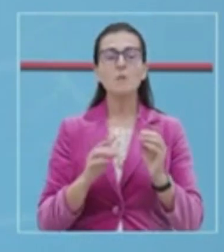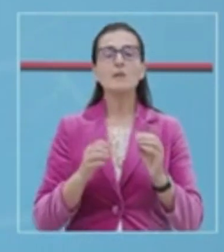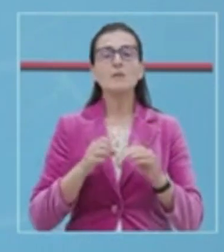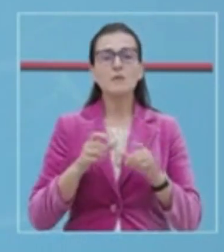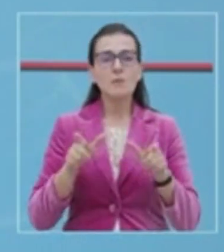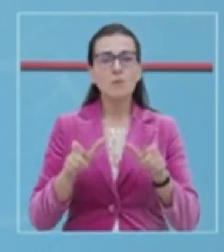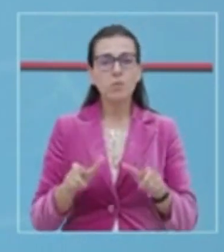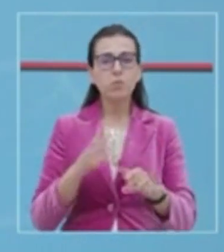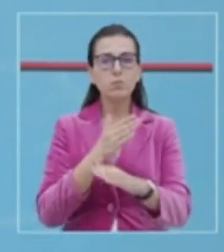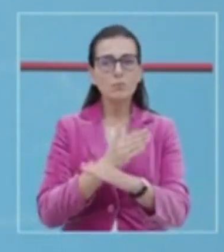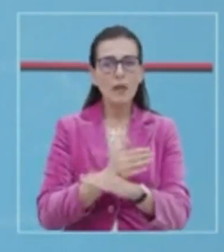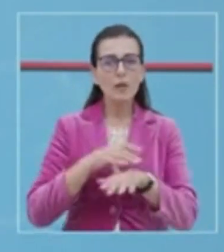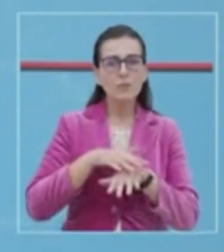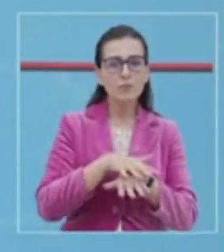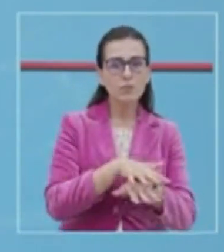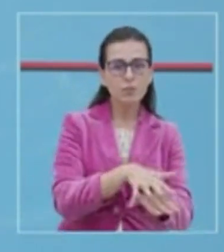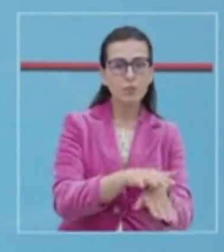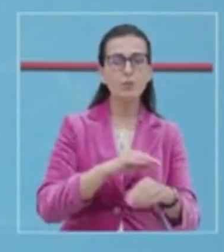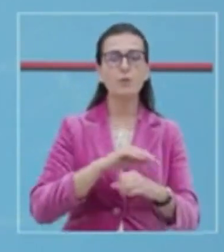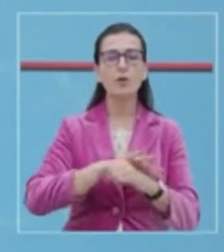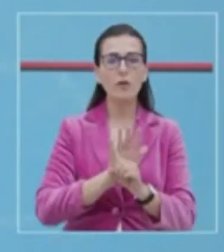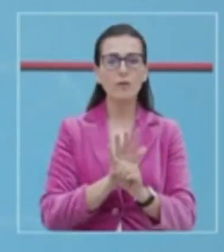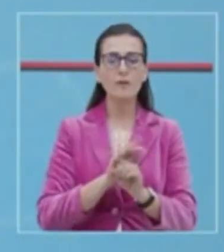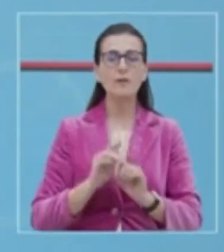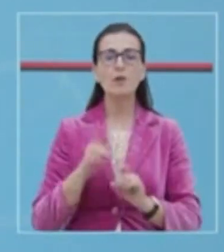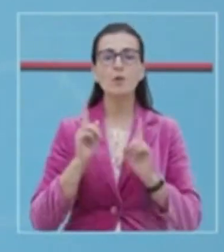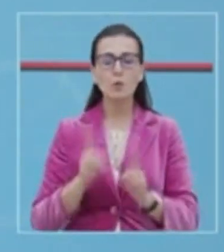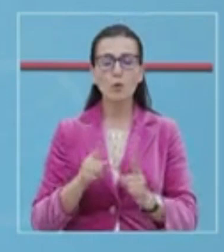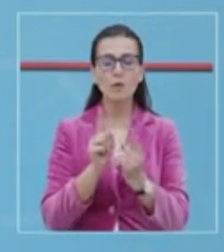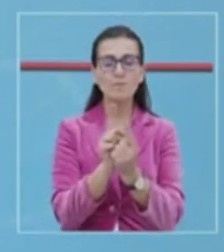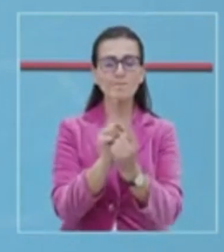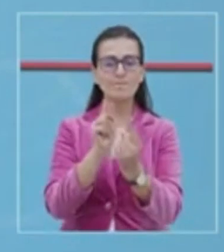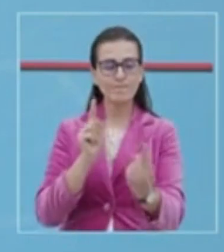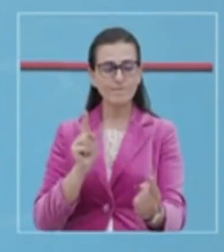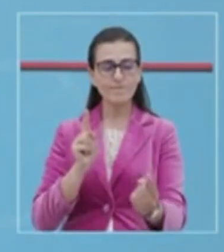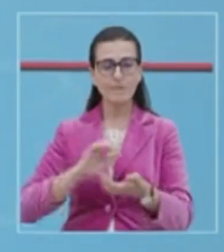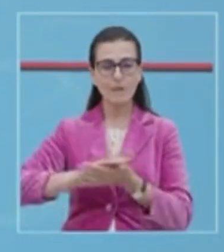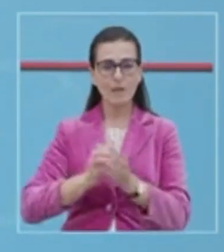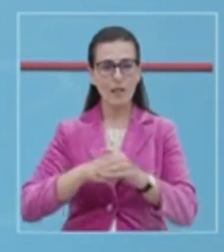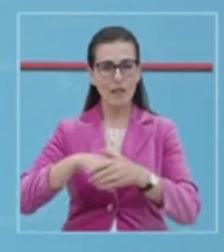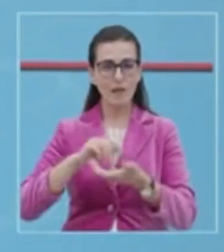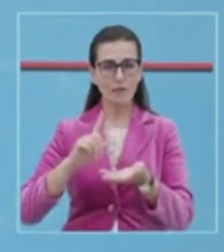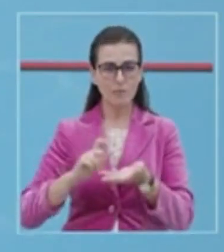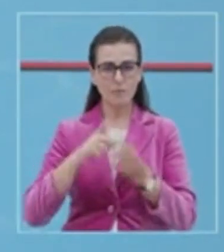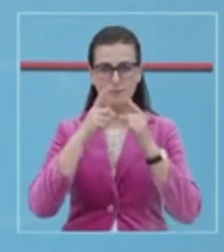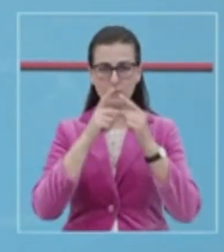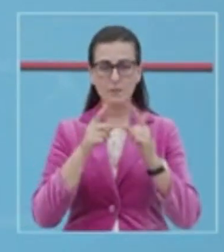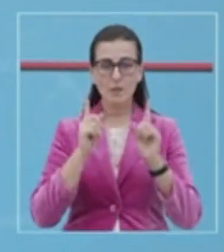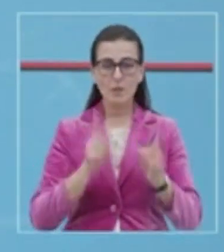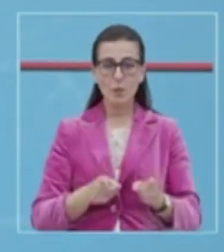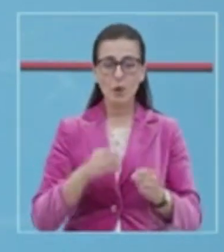ndaluar për hapjen e infekcionit, është të ruajmë distansimin fizikë, të ruajmë higjenën personale,